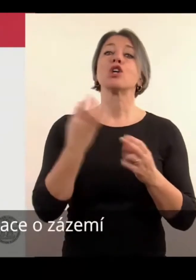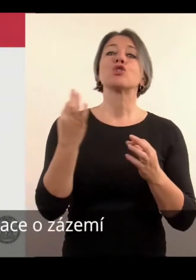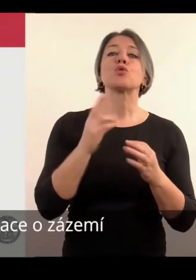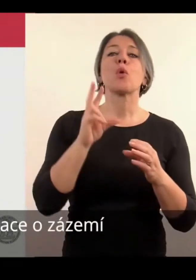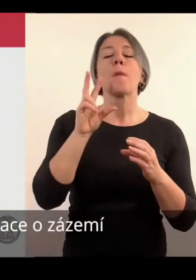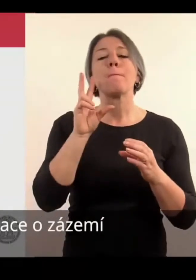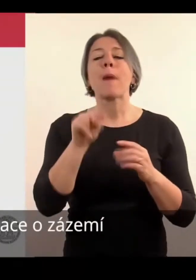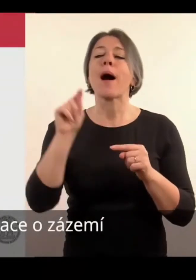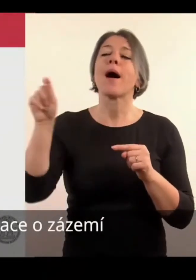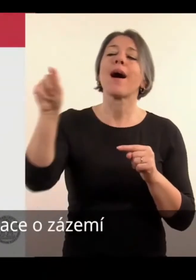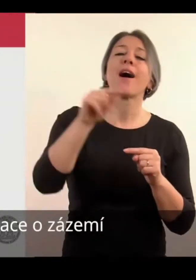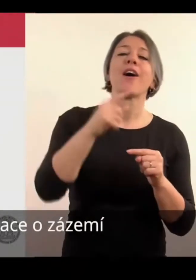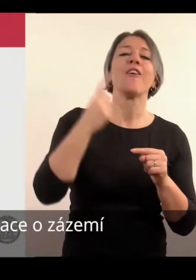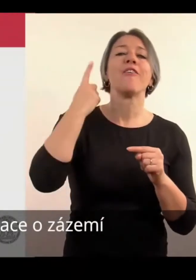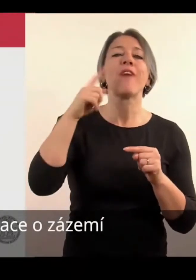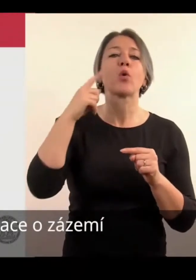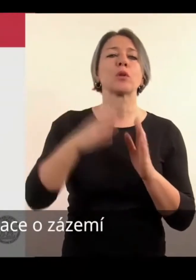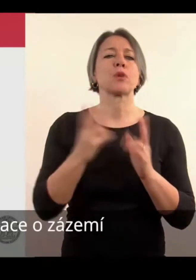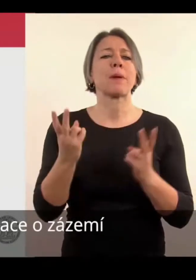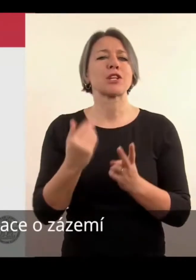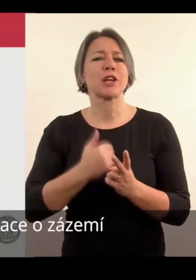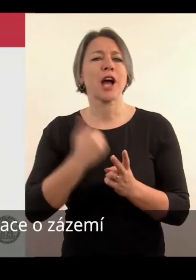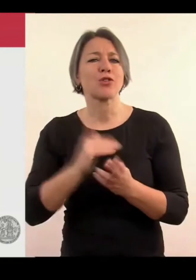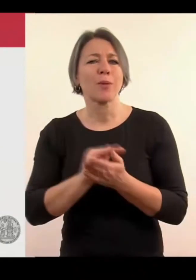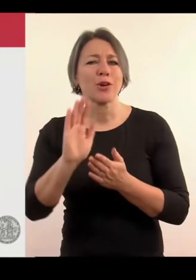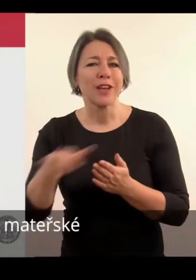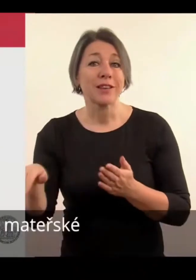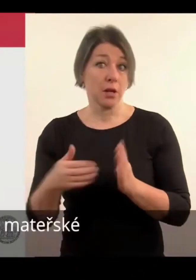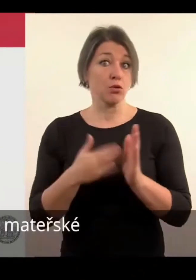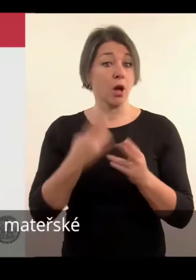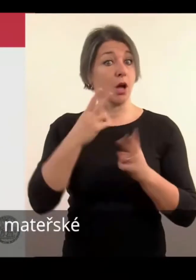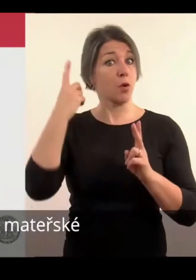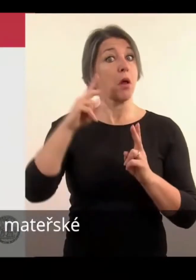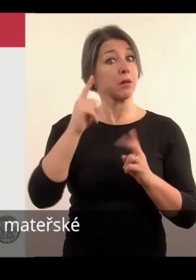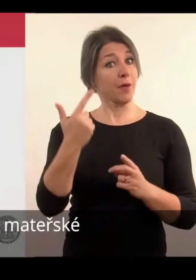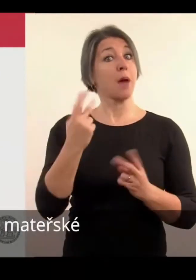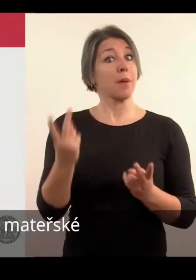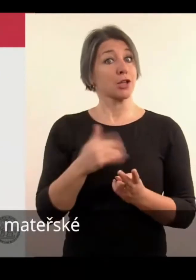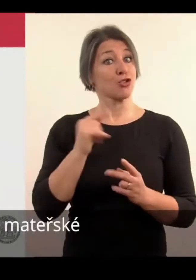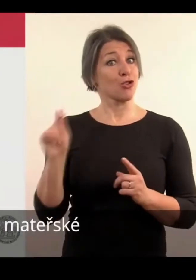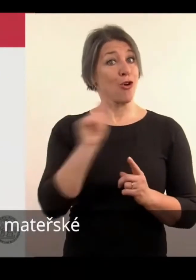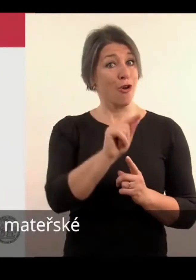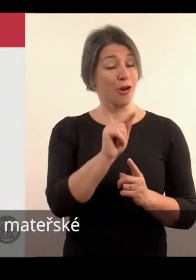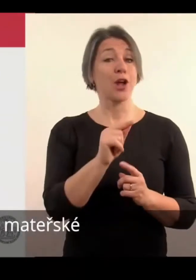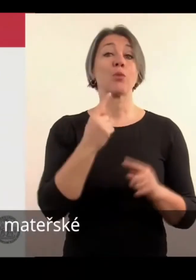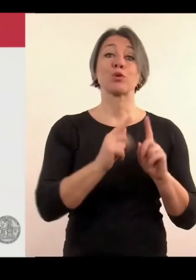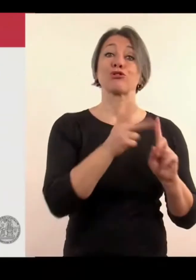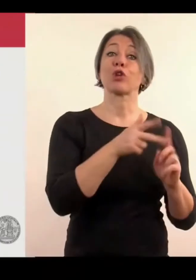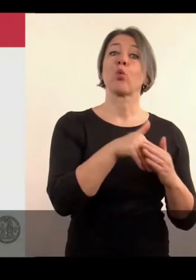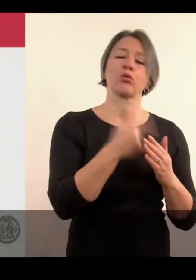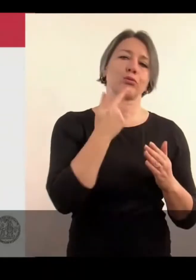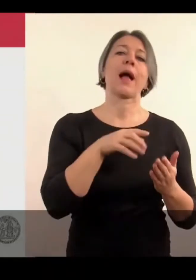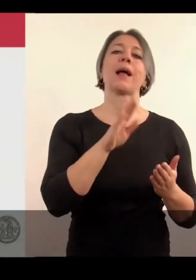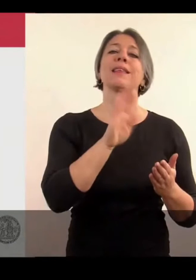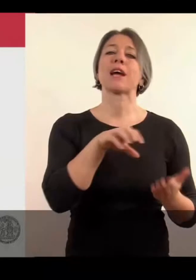zázemí na univerzitě i na většině fakult. Na univerzitě Karlově jsou dvě fakult. Jedna dětská